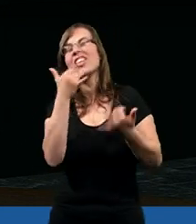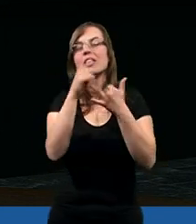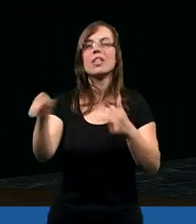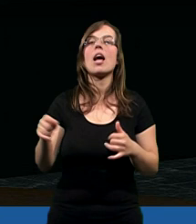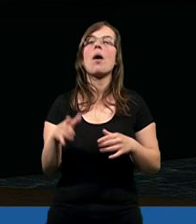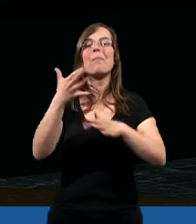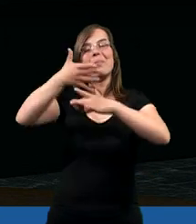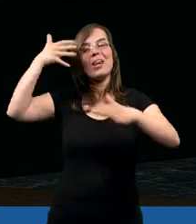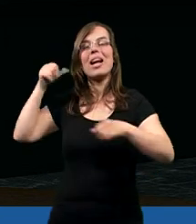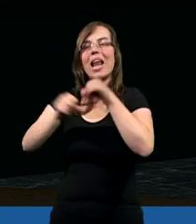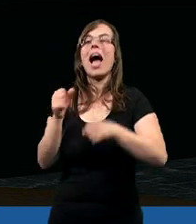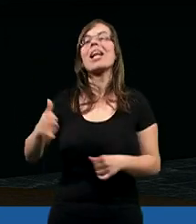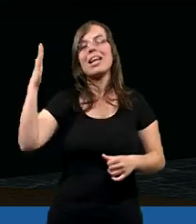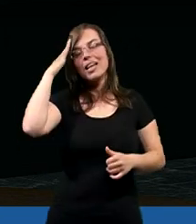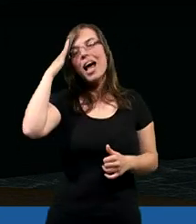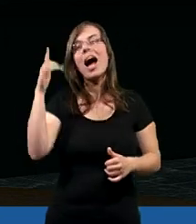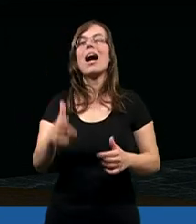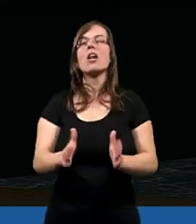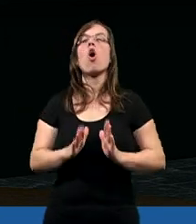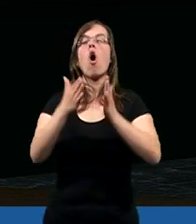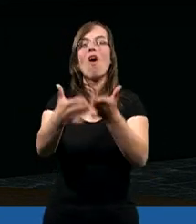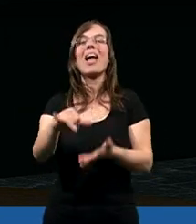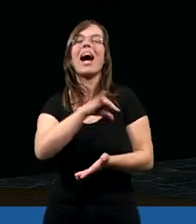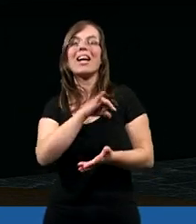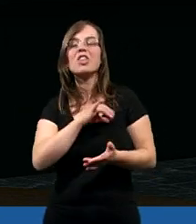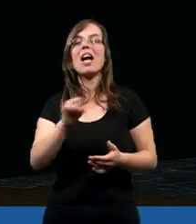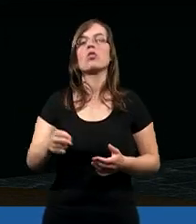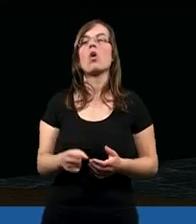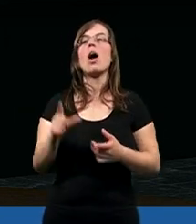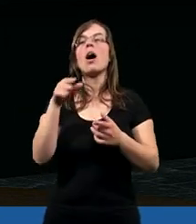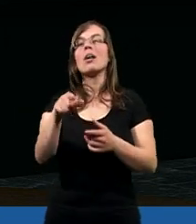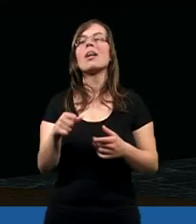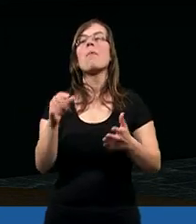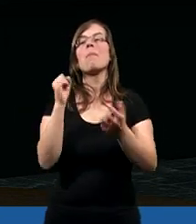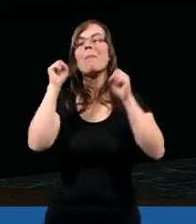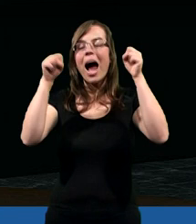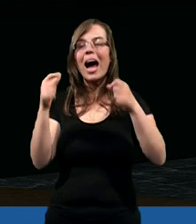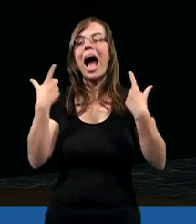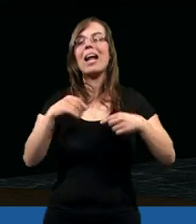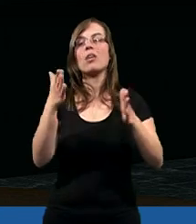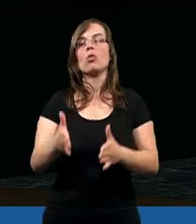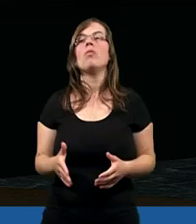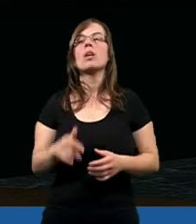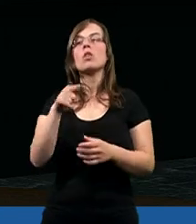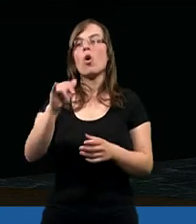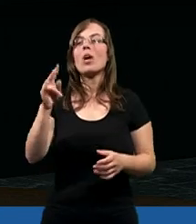Żydzi przez tak wiele lat znali ofiarę zagrzeszną w postaci palanków,